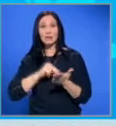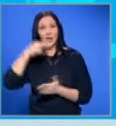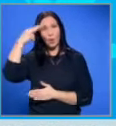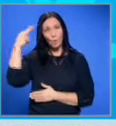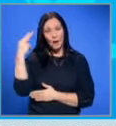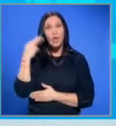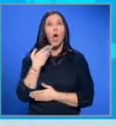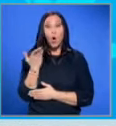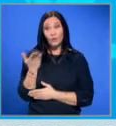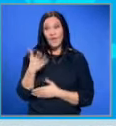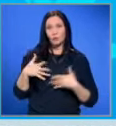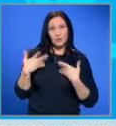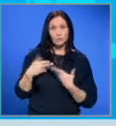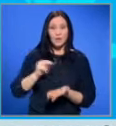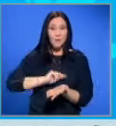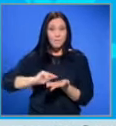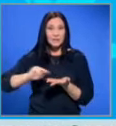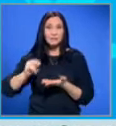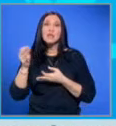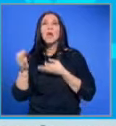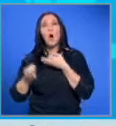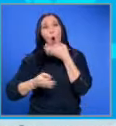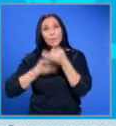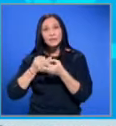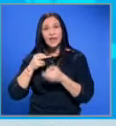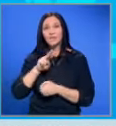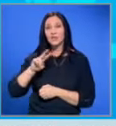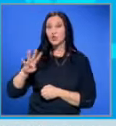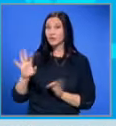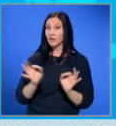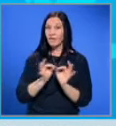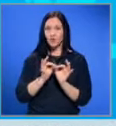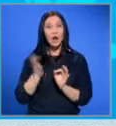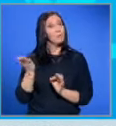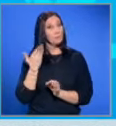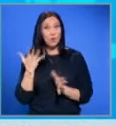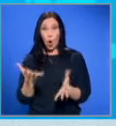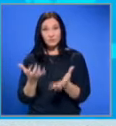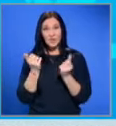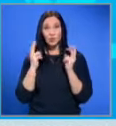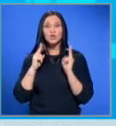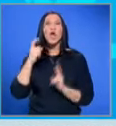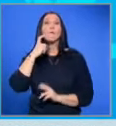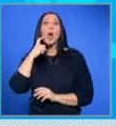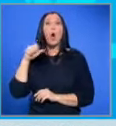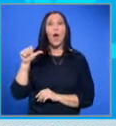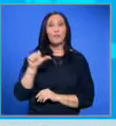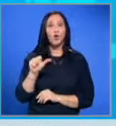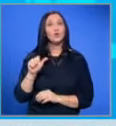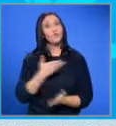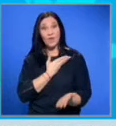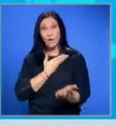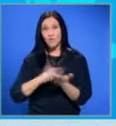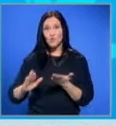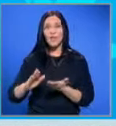компанията и от него са поискани писмени обяснения. На 24 феврари било взето решение Благой Антонов да бъде